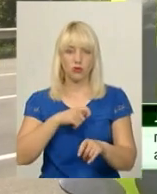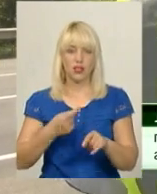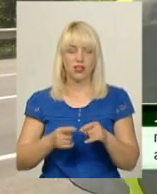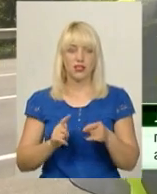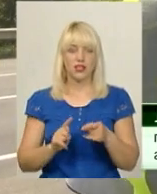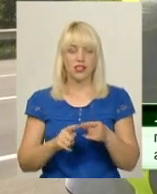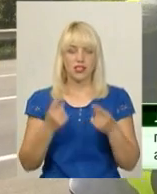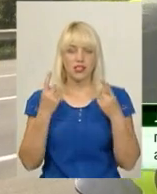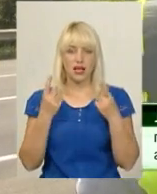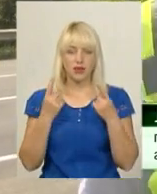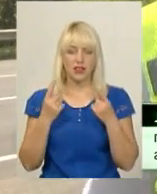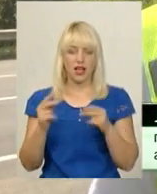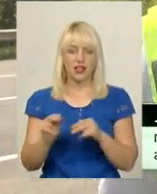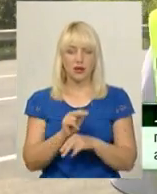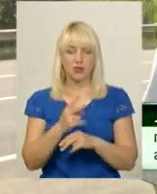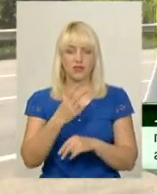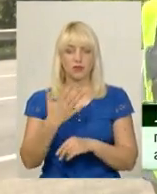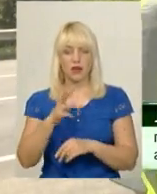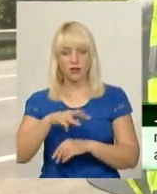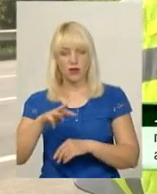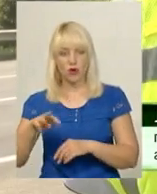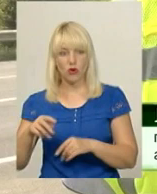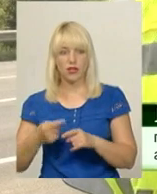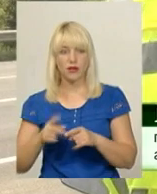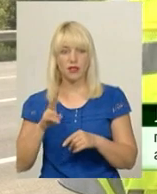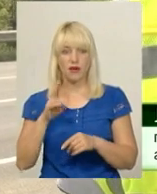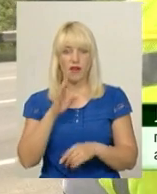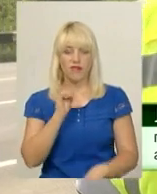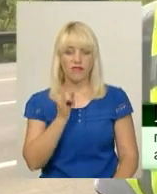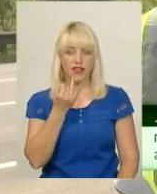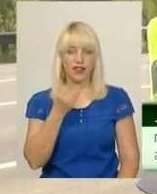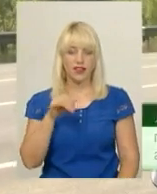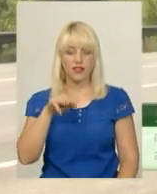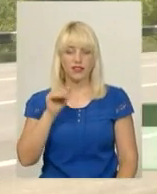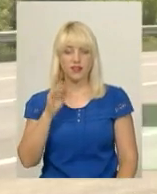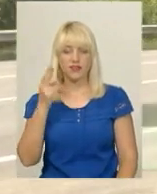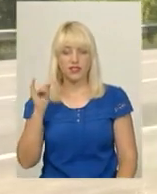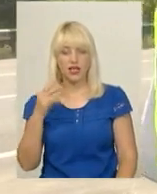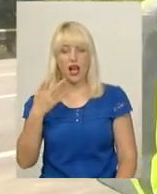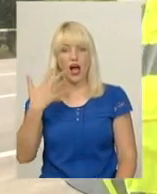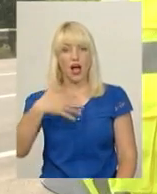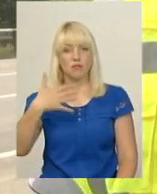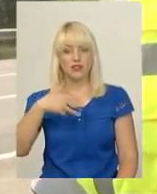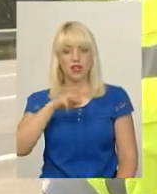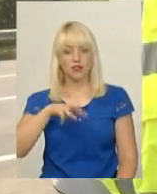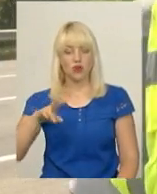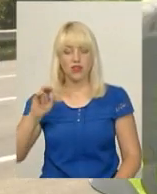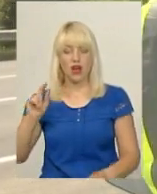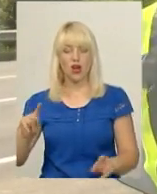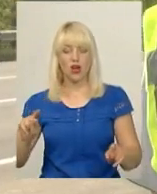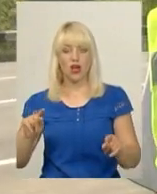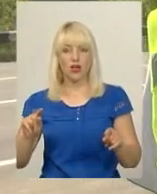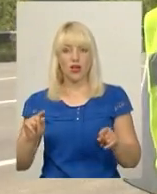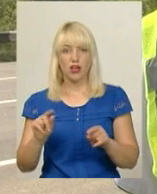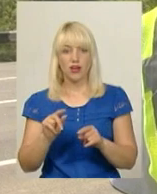це 25 мільйонів той, який буде по вітівцях проводитись, і 50 мільйонів на учасник реконструкції, це влаштування